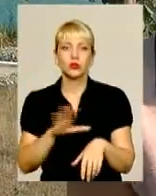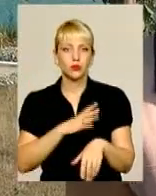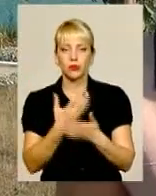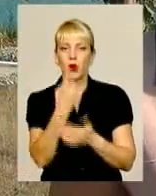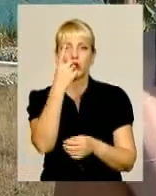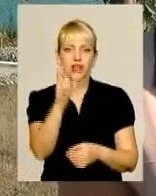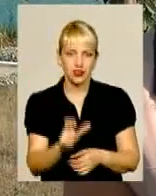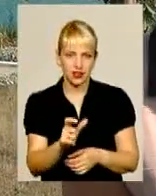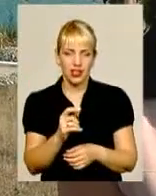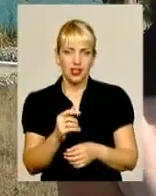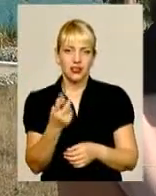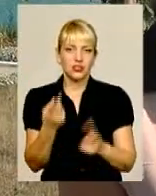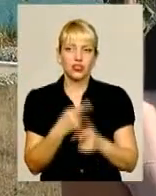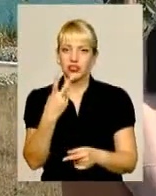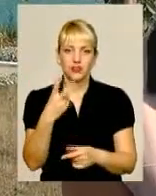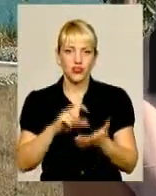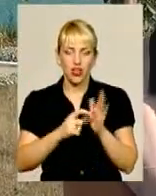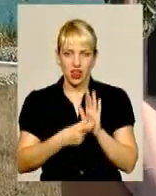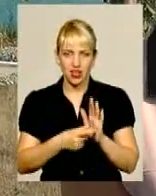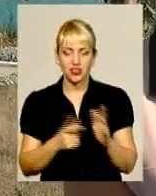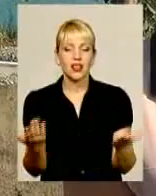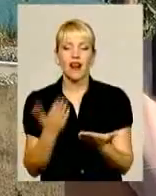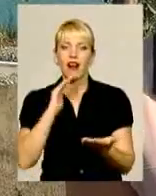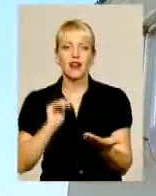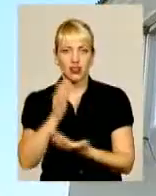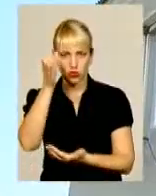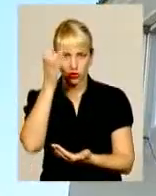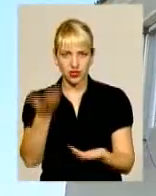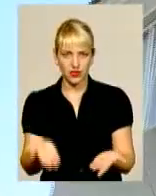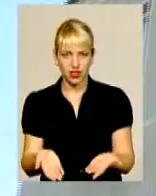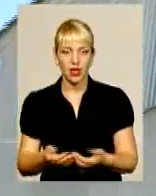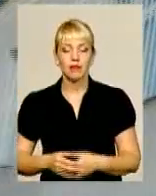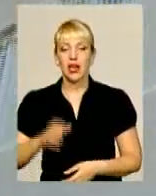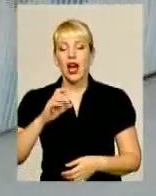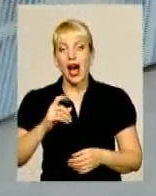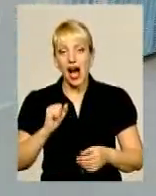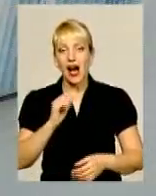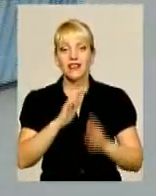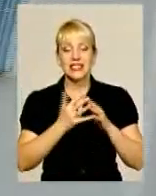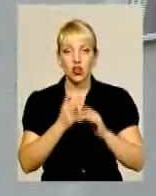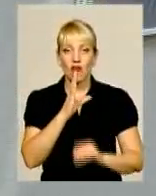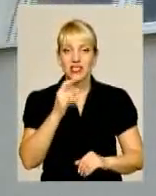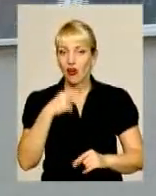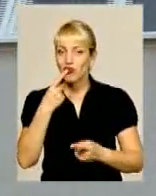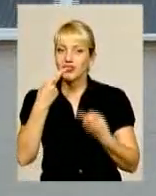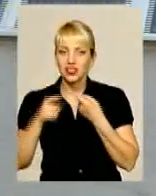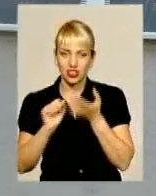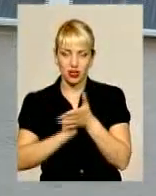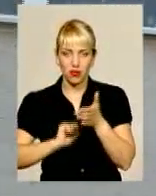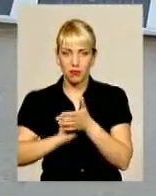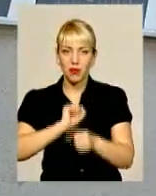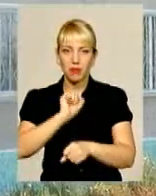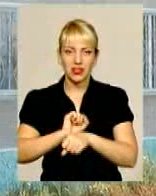дітей? Про яку якість освіти ми тоді можемо говорити? Проте у Веселівці називають іншу причину припинення